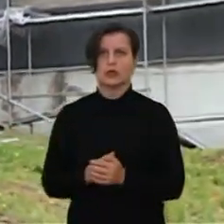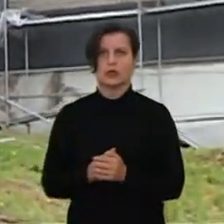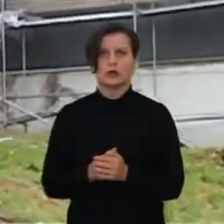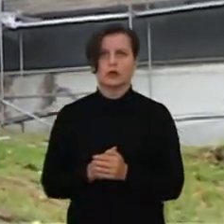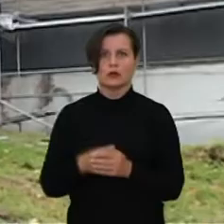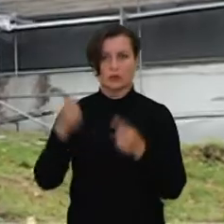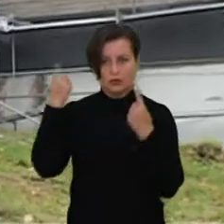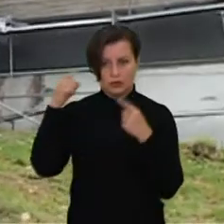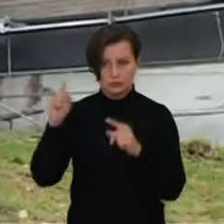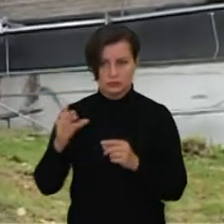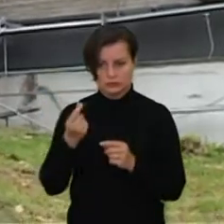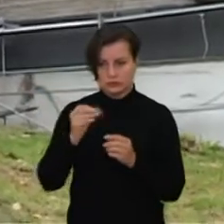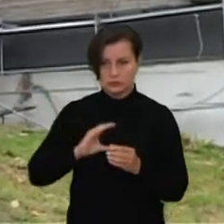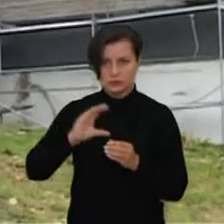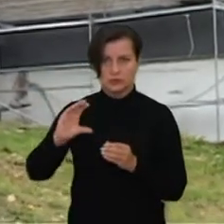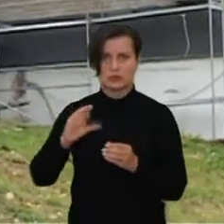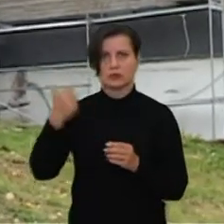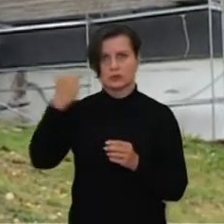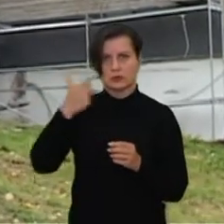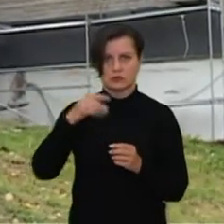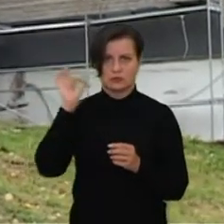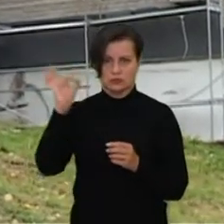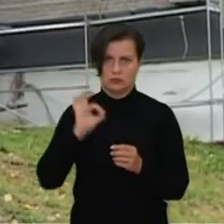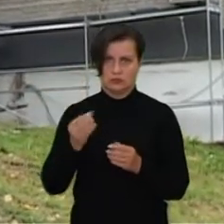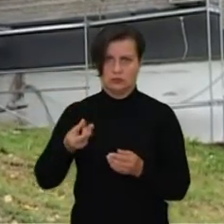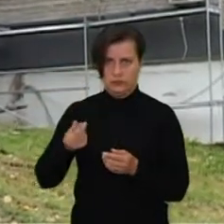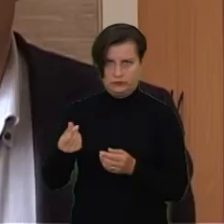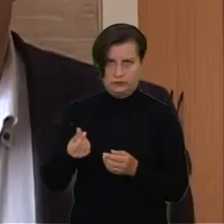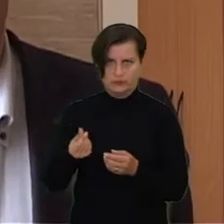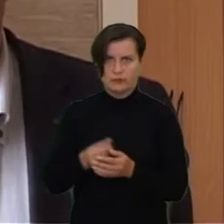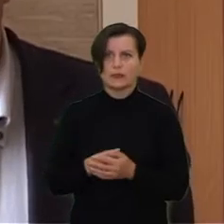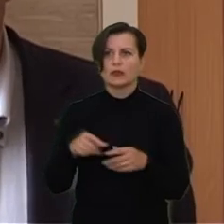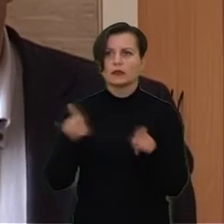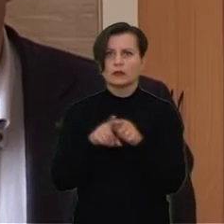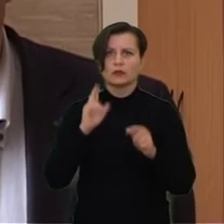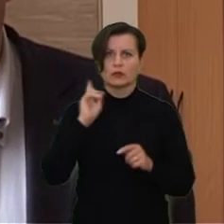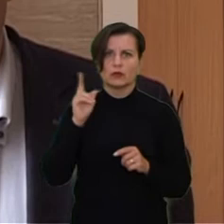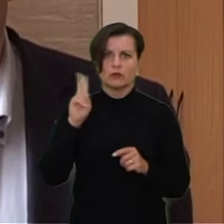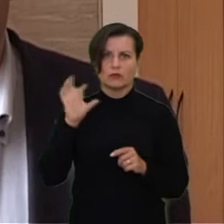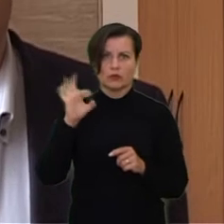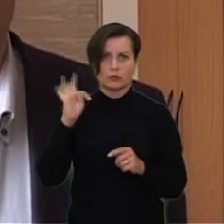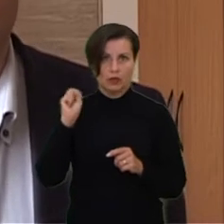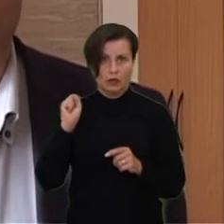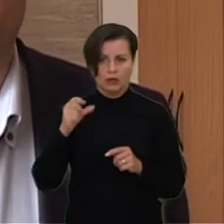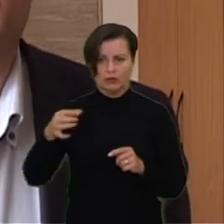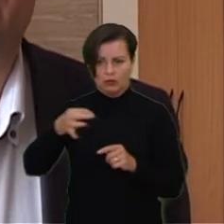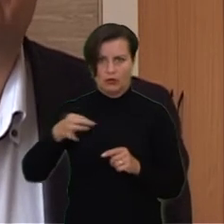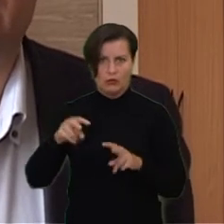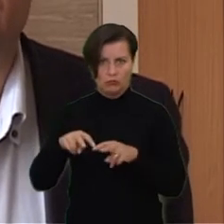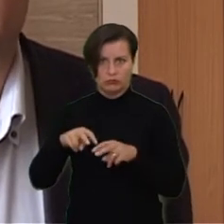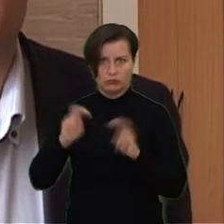Kitai daliai finansuojama yra 30 procentų. Yra atsisakom kvotų rajono, reiškia